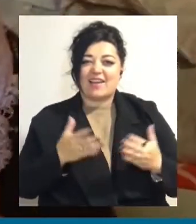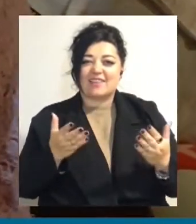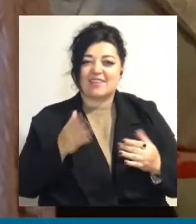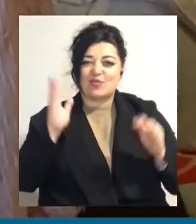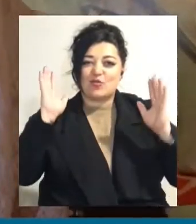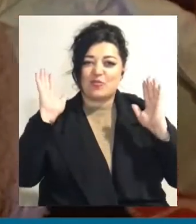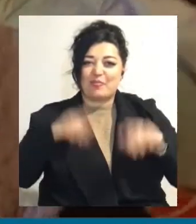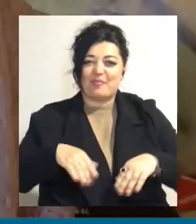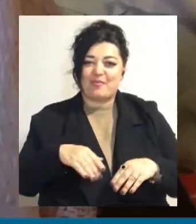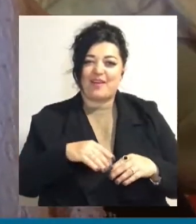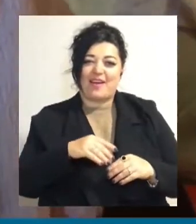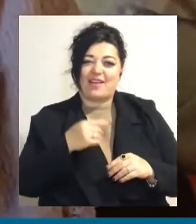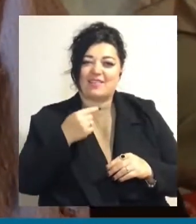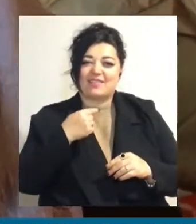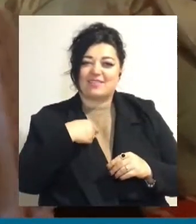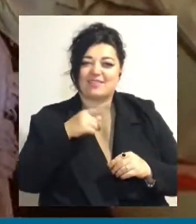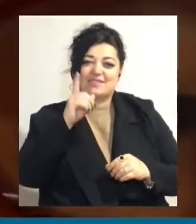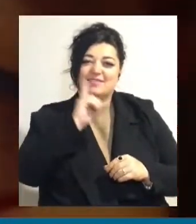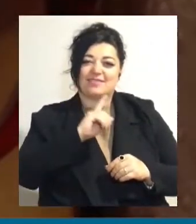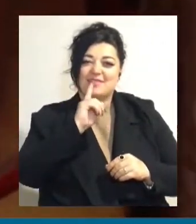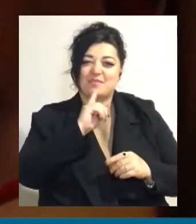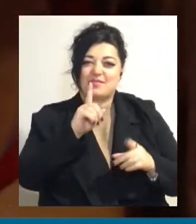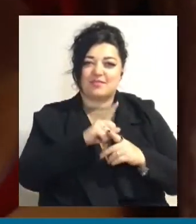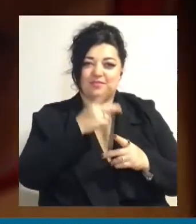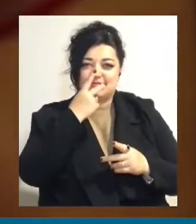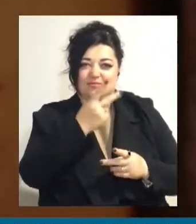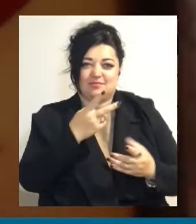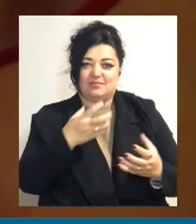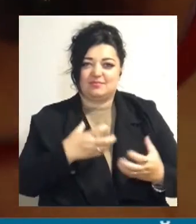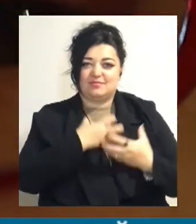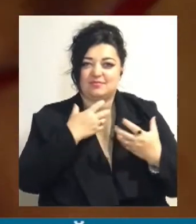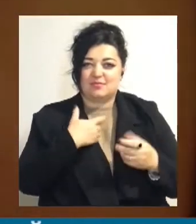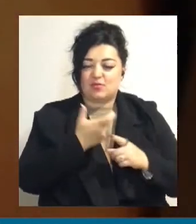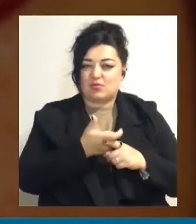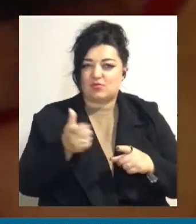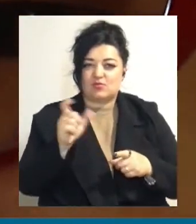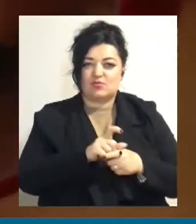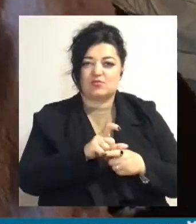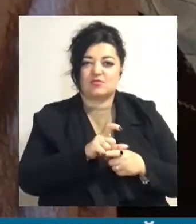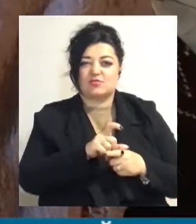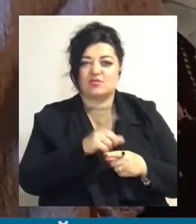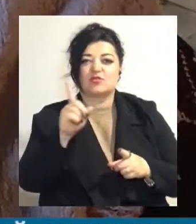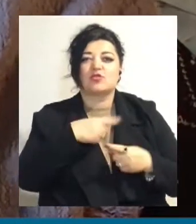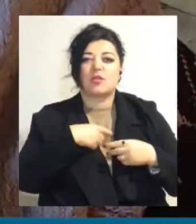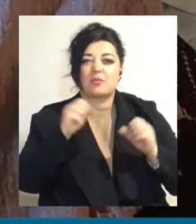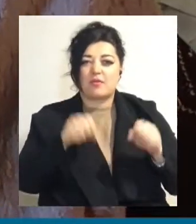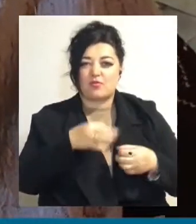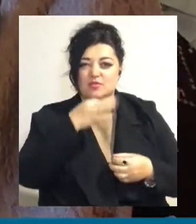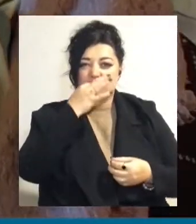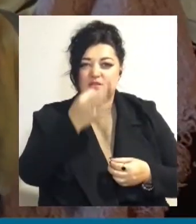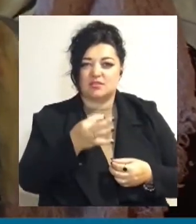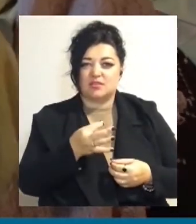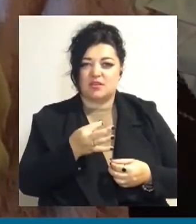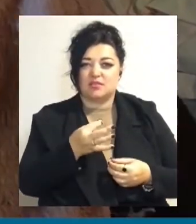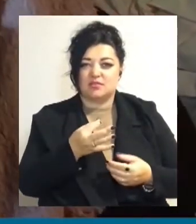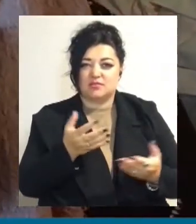Я підійшла. Ну, смотри, тут вже дерево. Я дуже спугалася. Ну, що я вам можу сказати? Я стала звати сусіді,